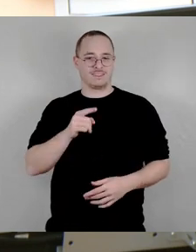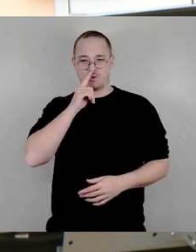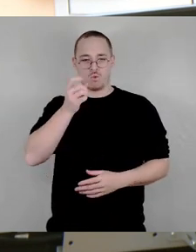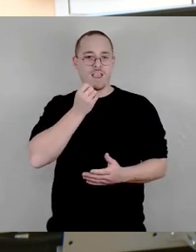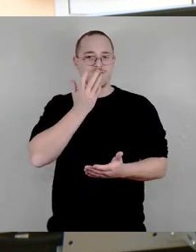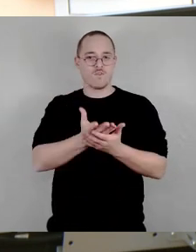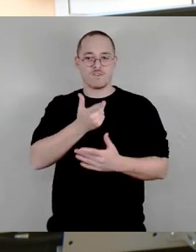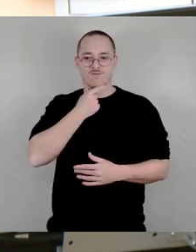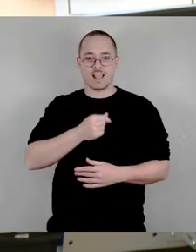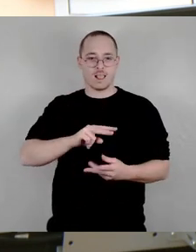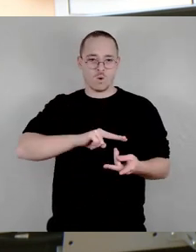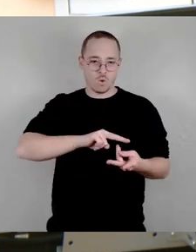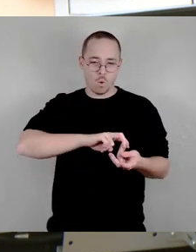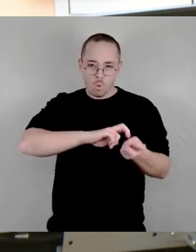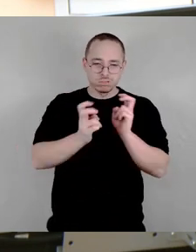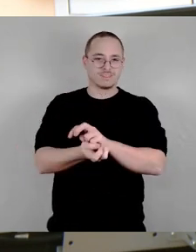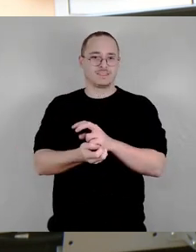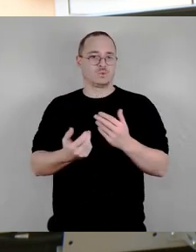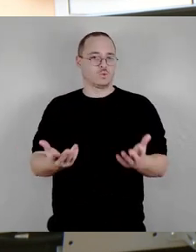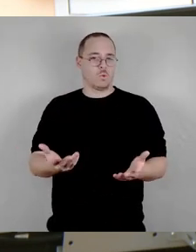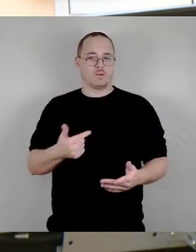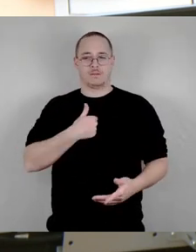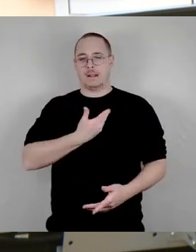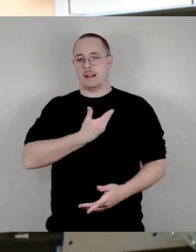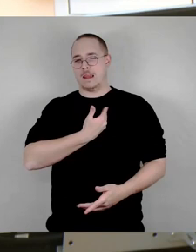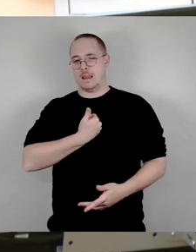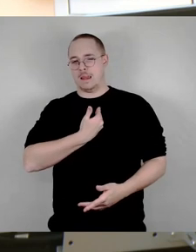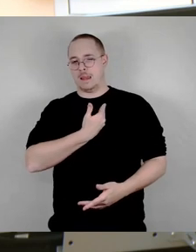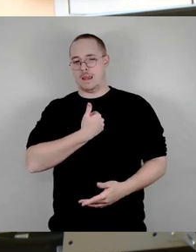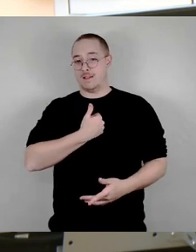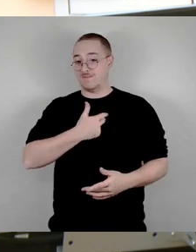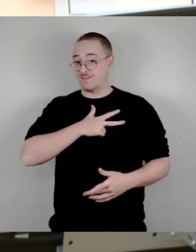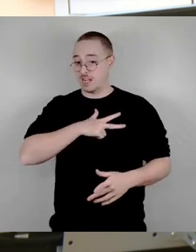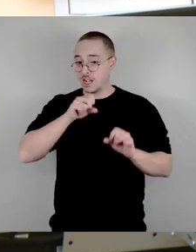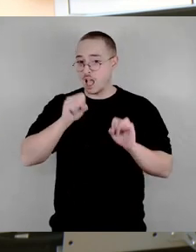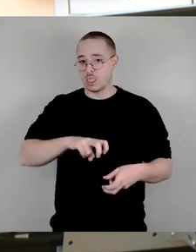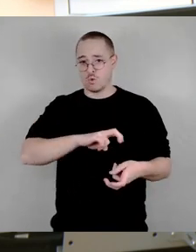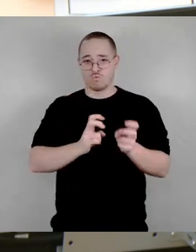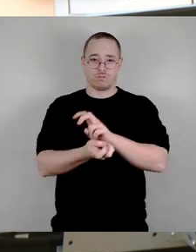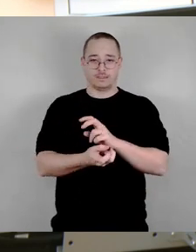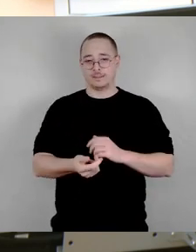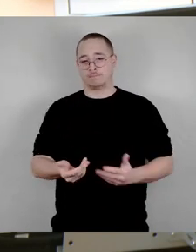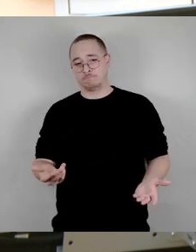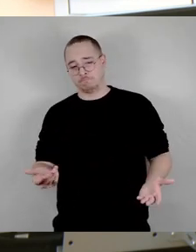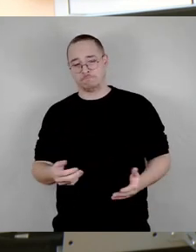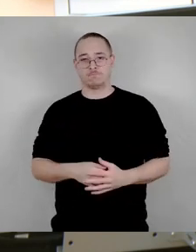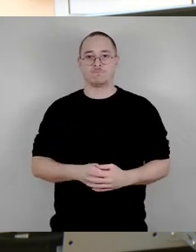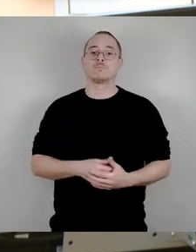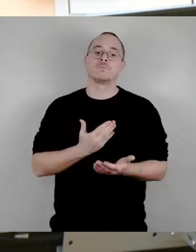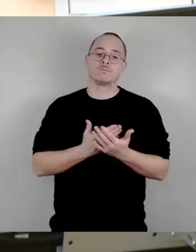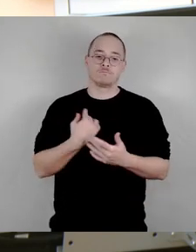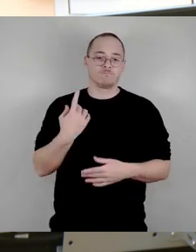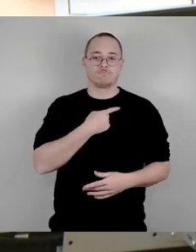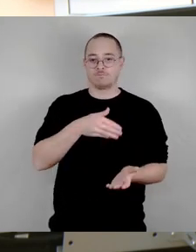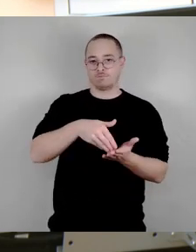Realisierbarkeit ich an dieser Stelle einmal in Zweifel ziehen möchte? Wir werden diesem Antrag nicht zustimmen, weil wir